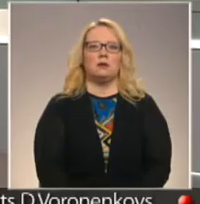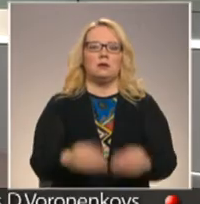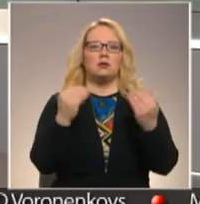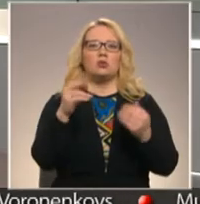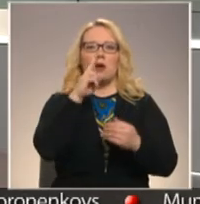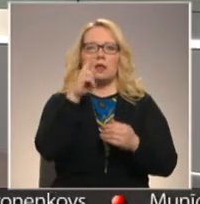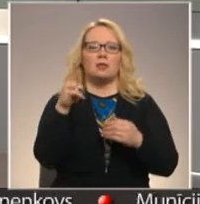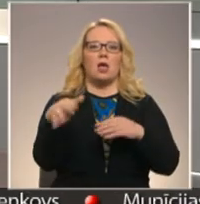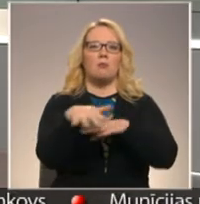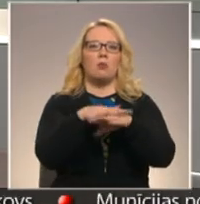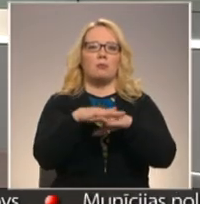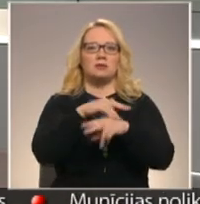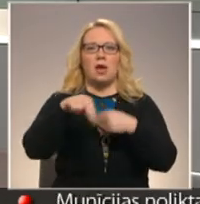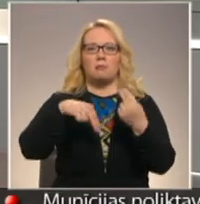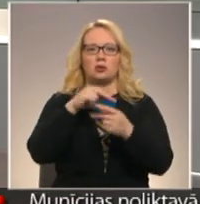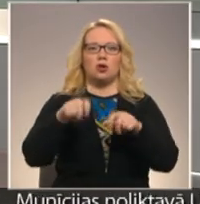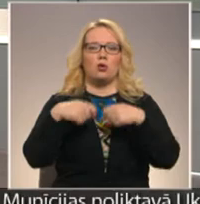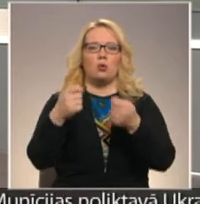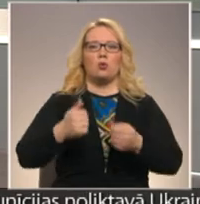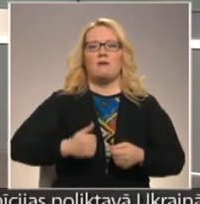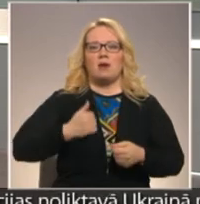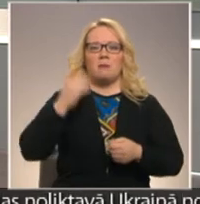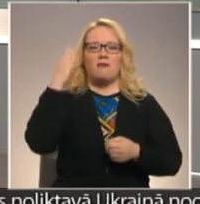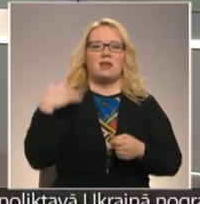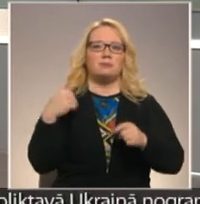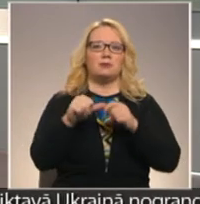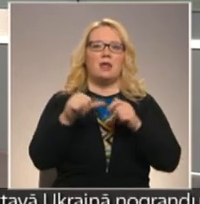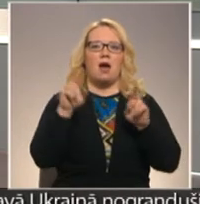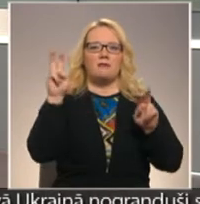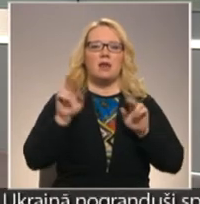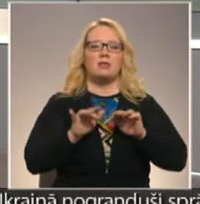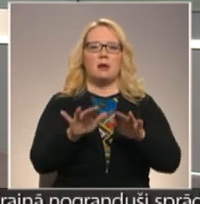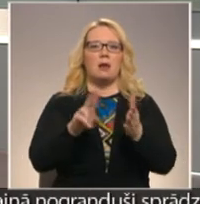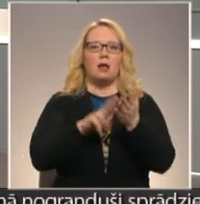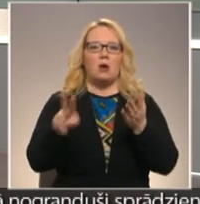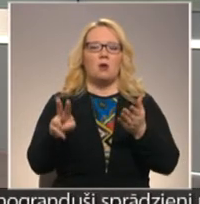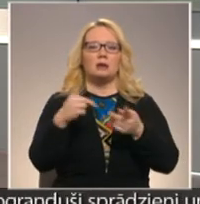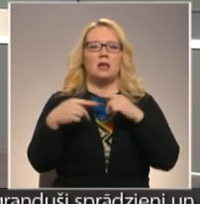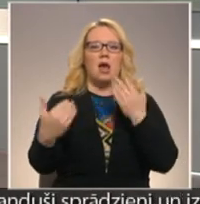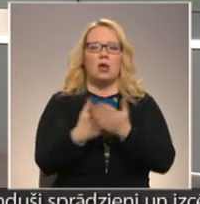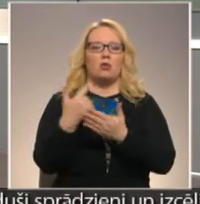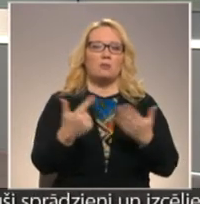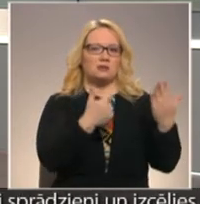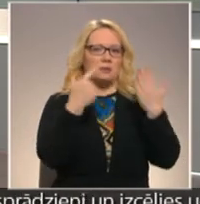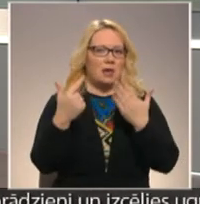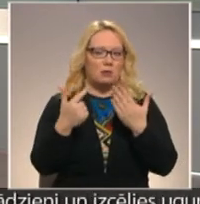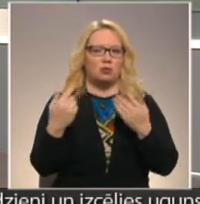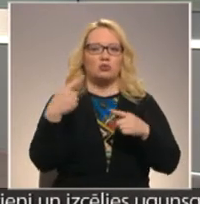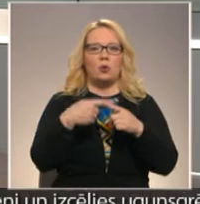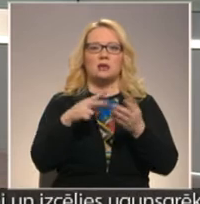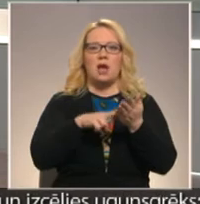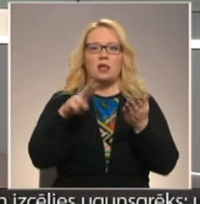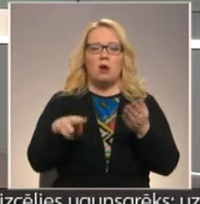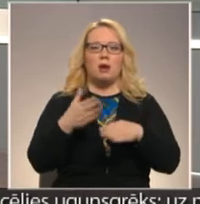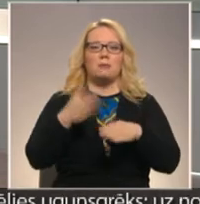Šonadēji publiskai apspriešanai nodota uzņēmuma Ventspils nāfta darbības atļauj, kas jāatjaunoja ikpēc septiņiem gadiem. Šoreiz atļauj par